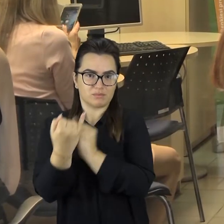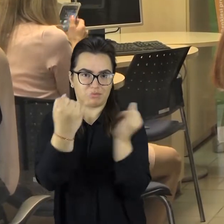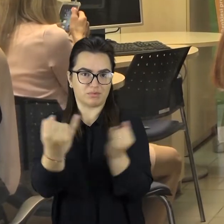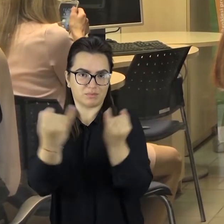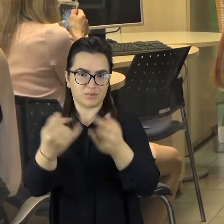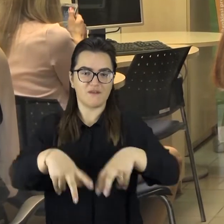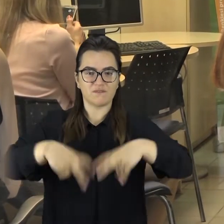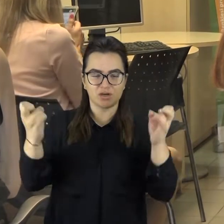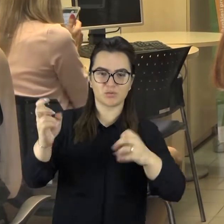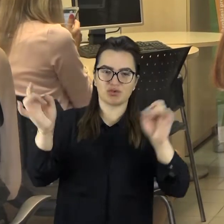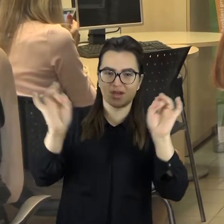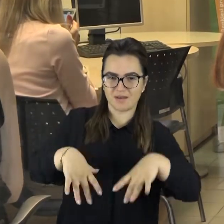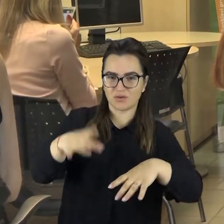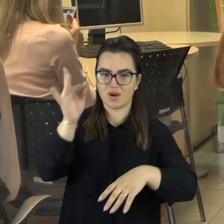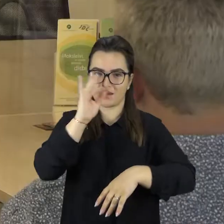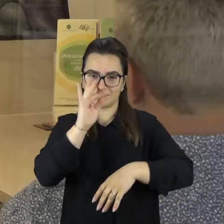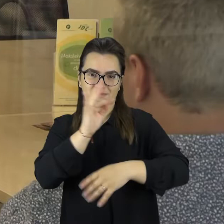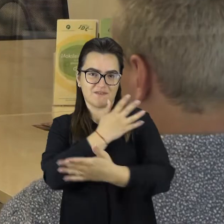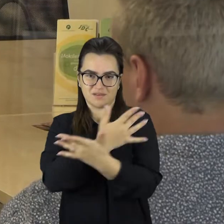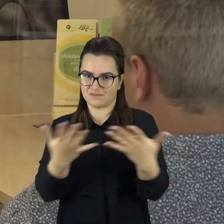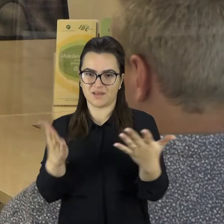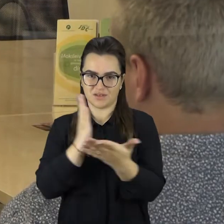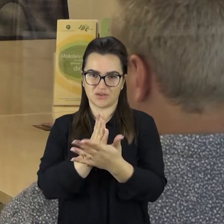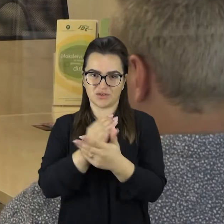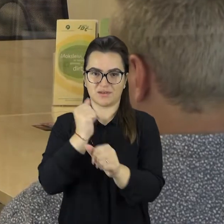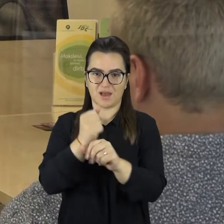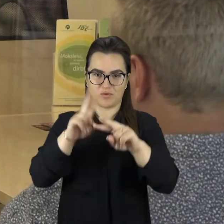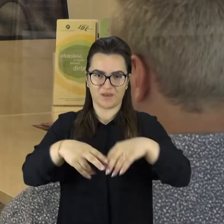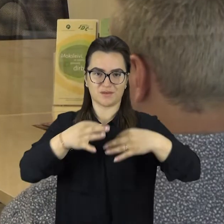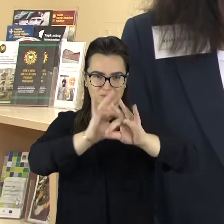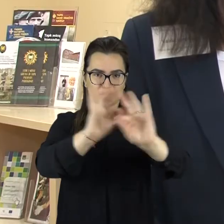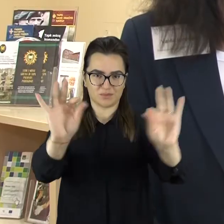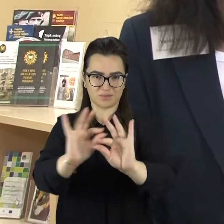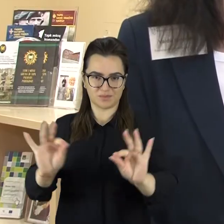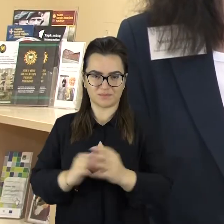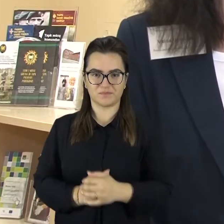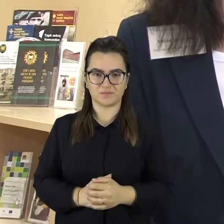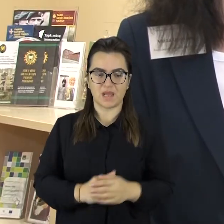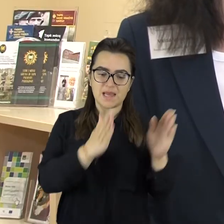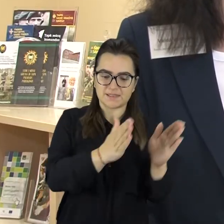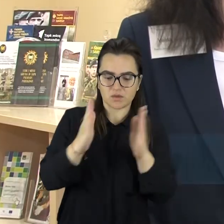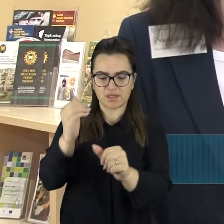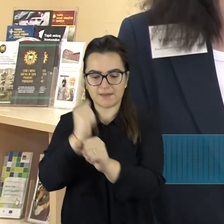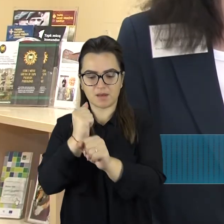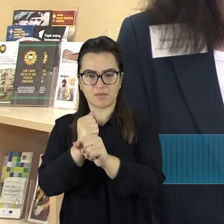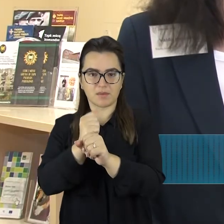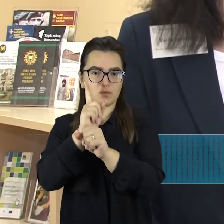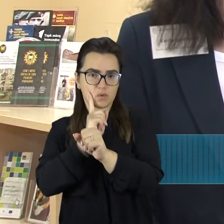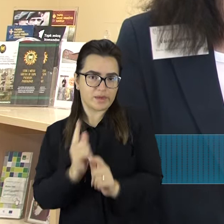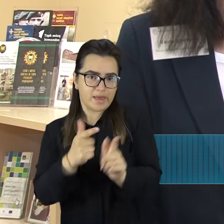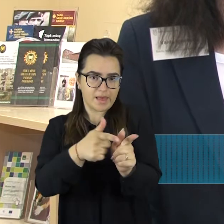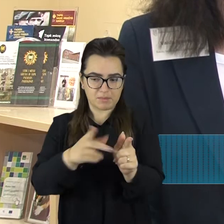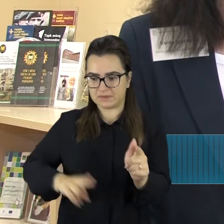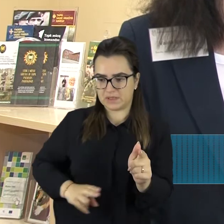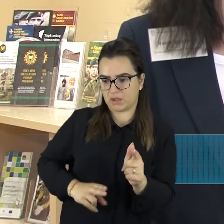sektorius, priekybos įmonės, viešbučiai, restoranai ar kitos maitinimo įstaigos. Sezoniniams darbams darbdaviai kažkokiu ypatingu